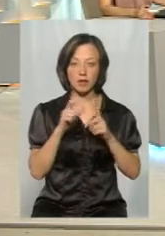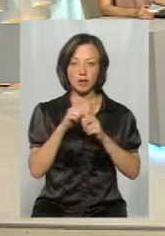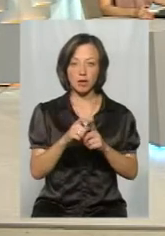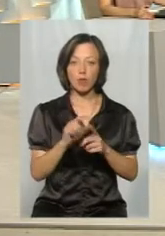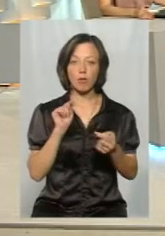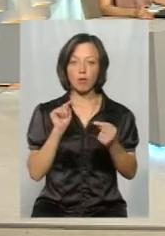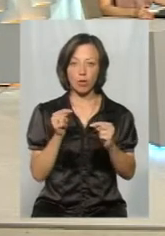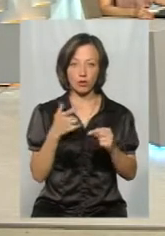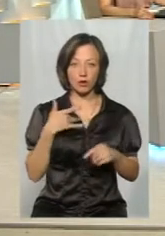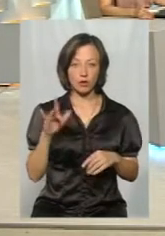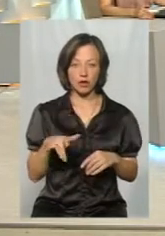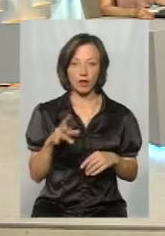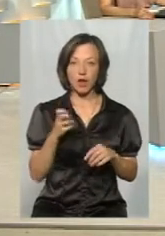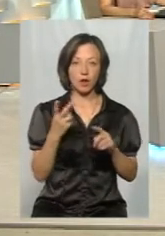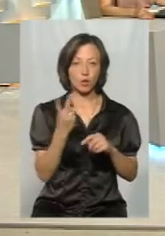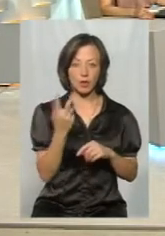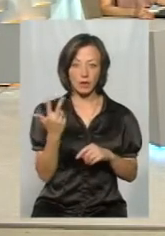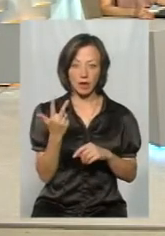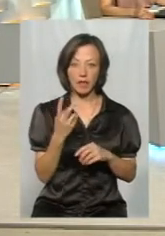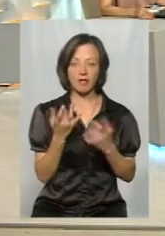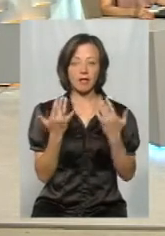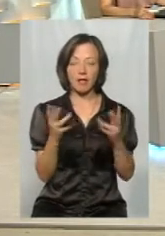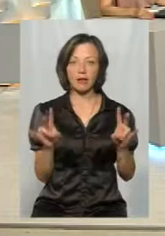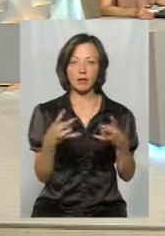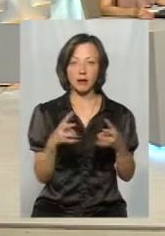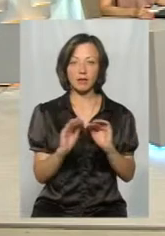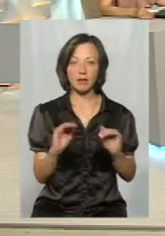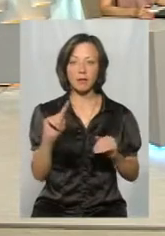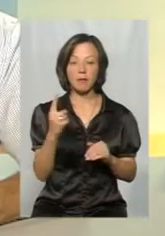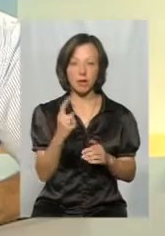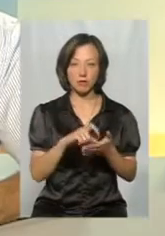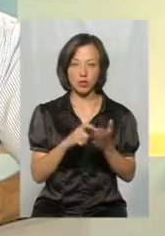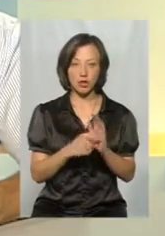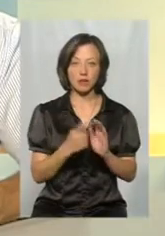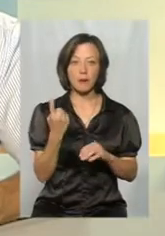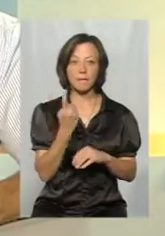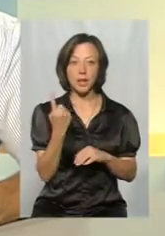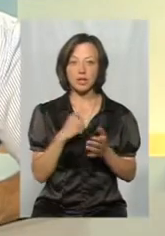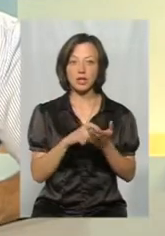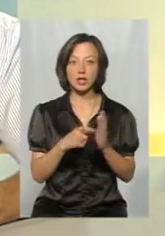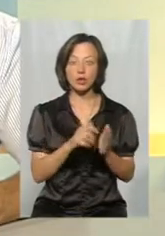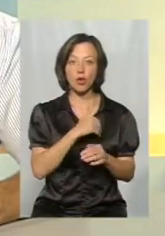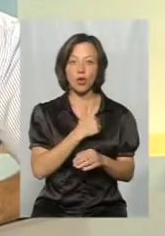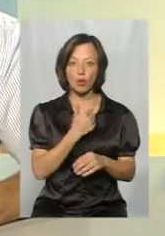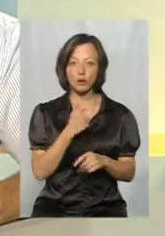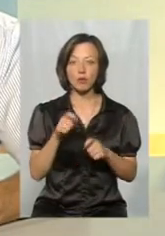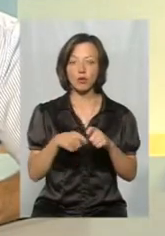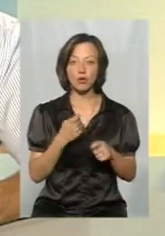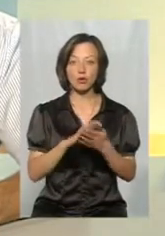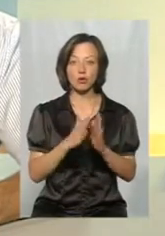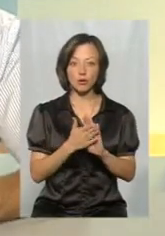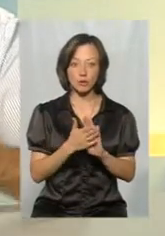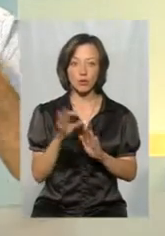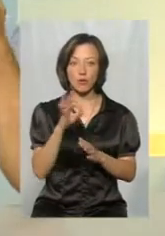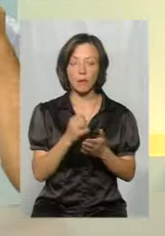проти категоричної не в другої, третій, а не набирати дітей вперше, тому що перший клас. Я хочу порушення положення про